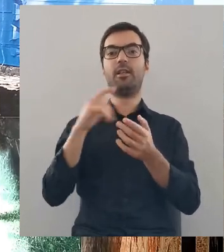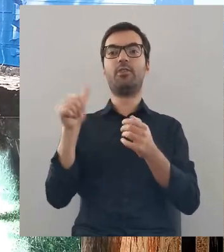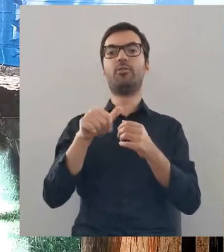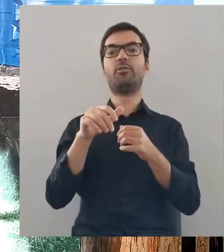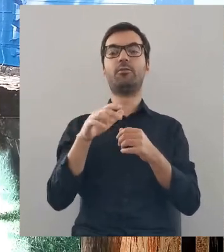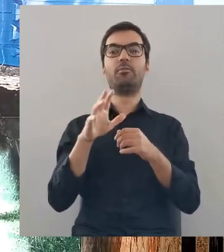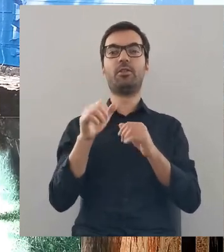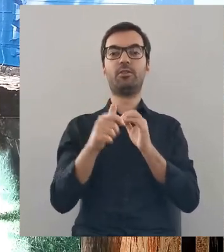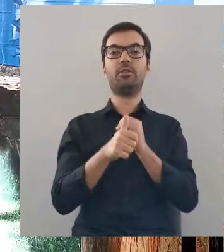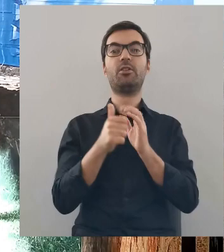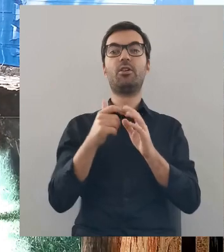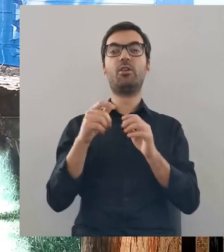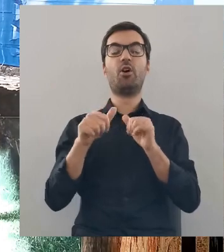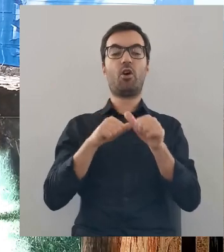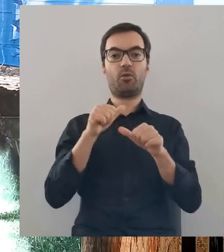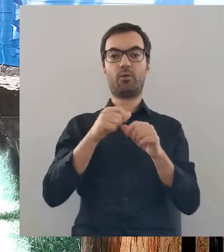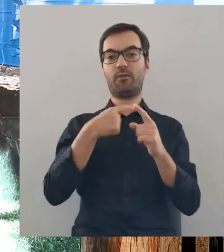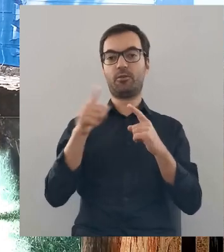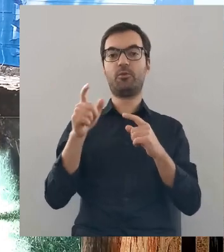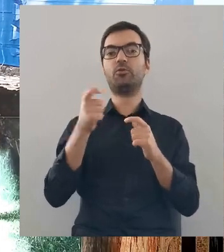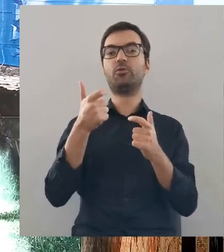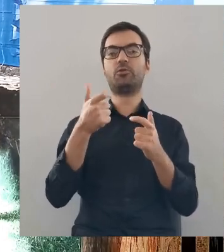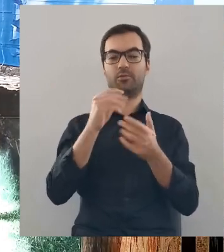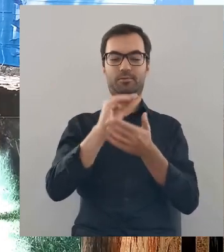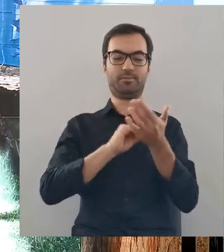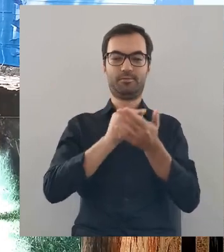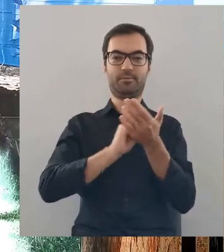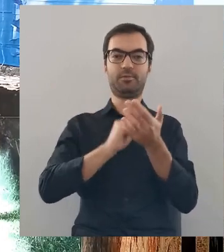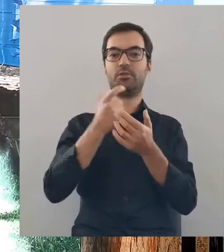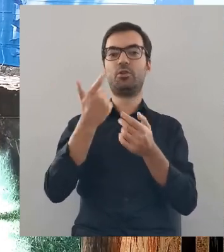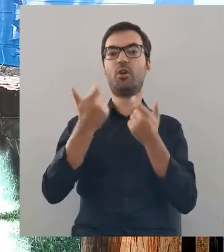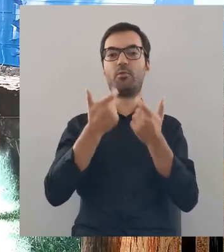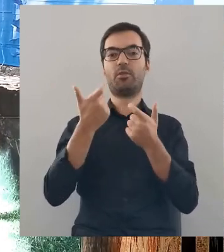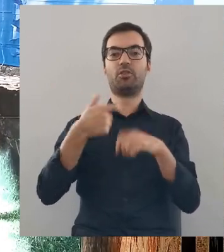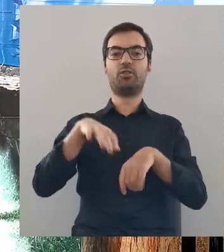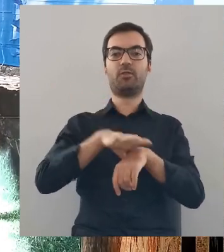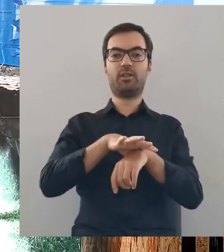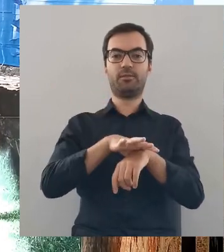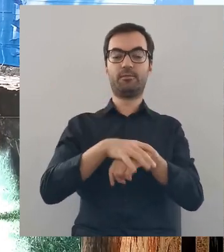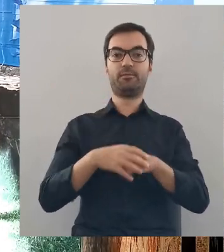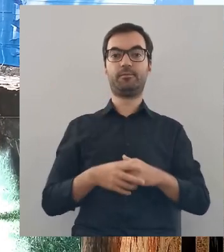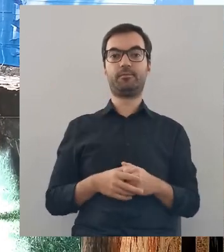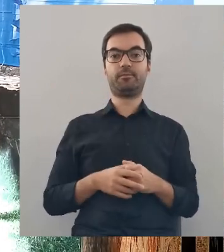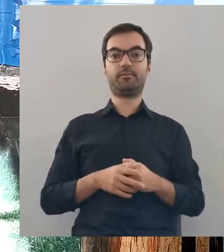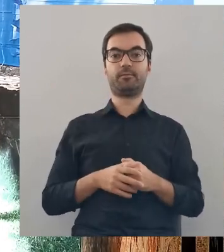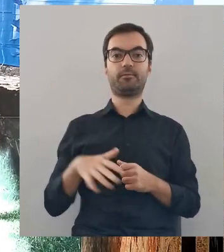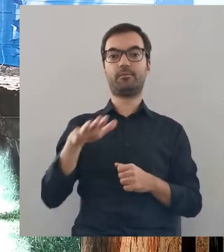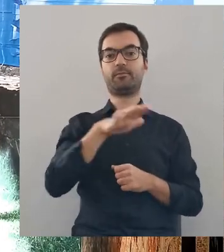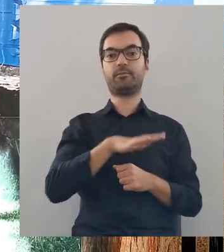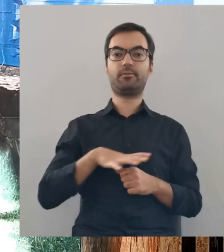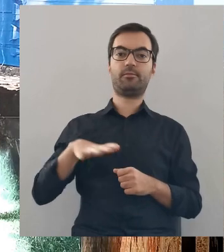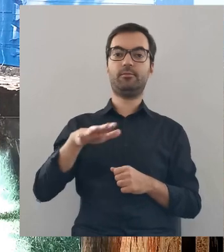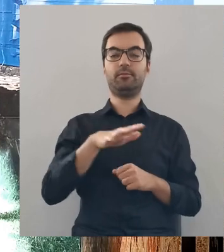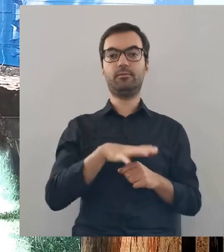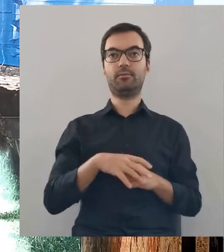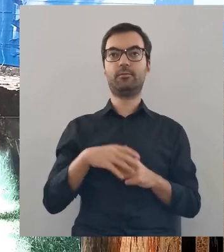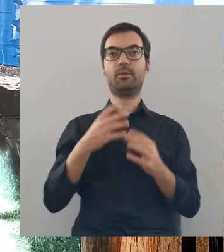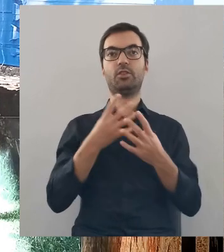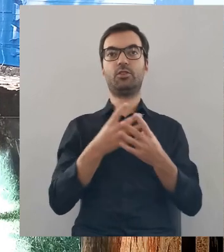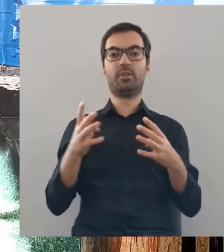1658 roku, tak pisał o tym, co wyczyniali Szwedzi na